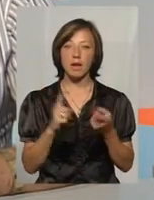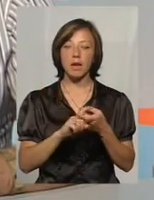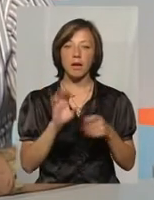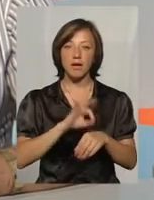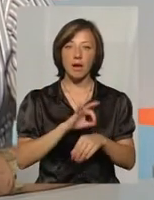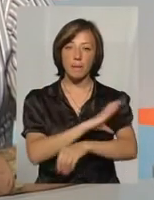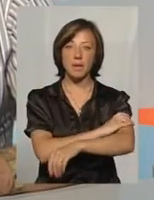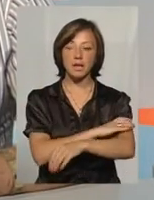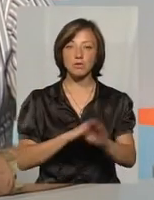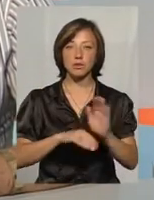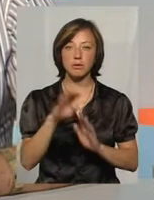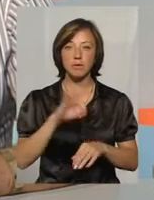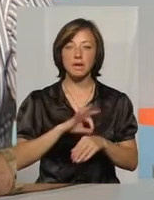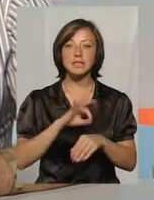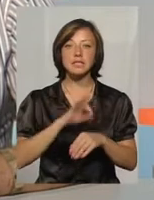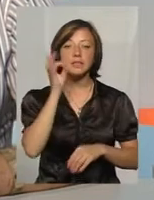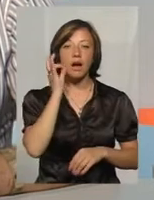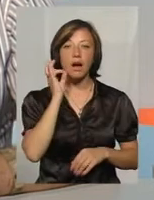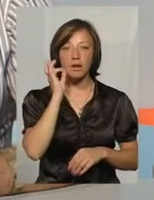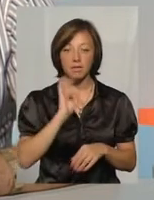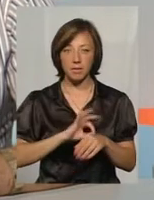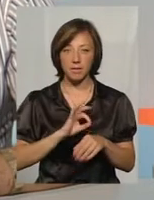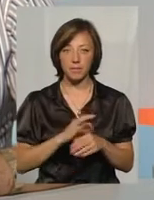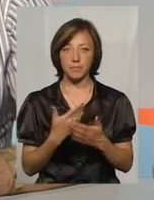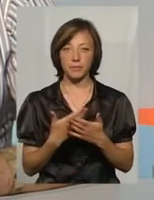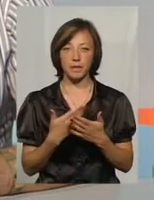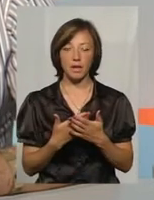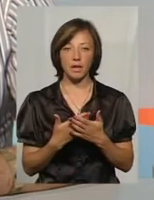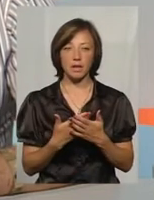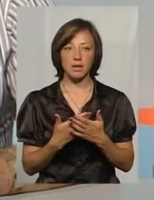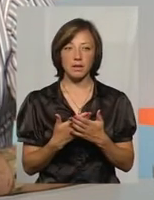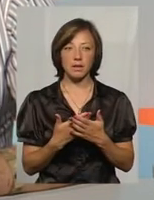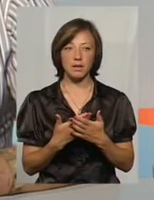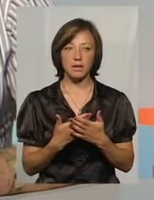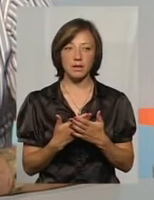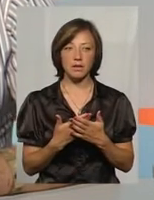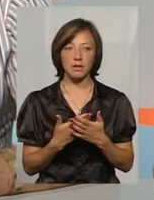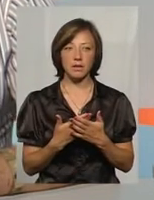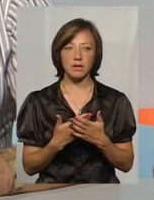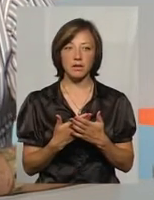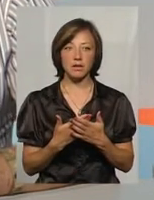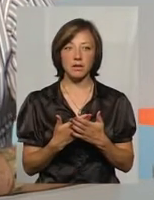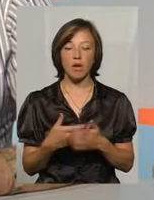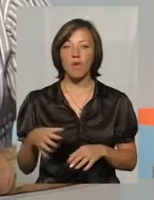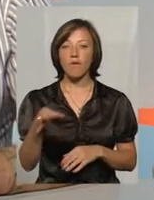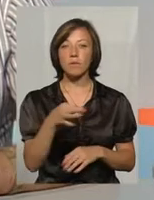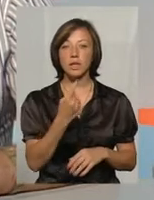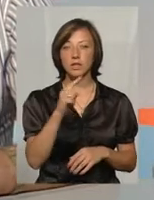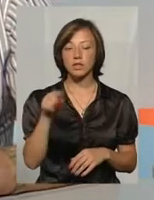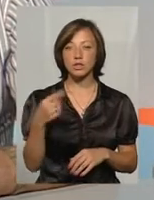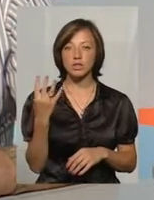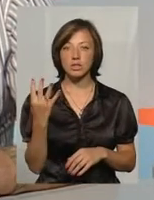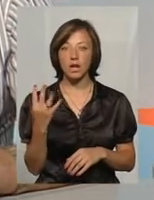гипертонічна болезня і сахарний діабет. Для примеру, гламеролонефрита в області 1,4 тисячі, а